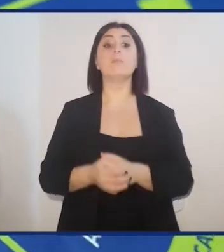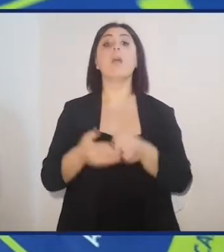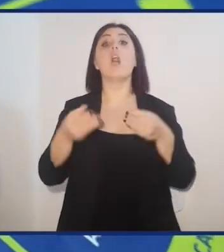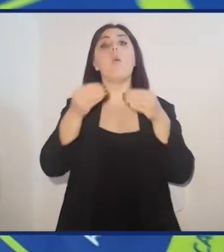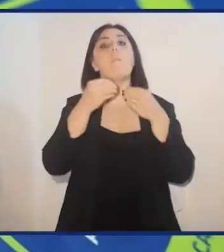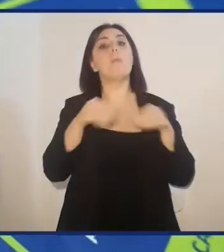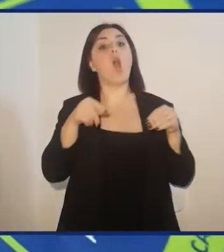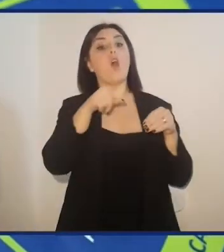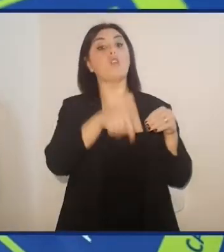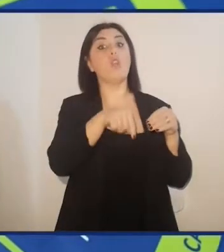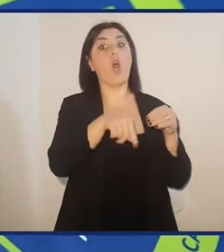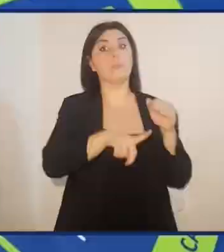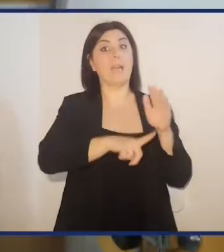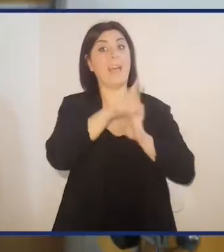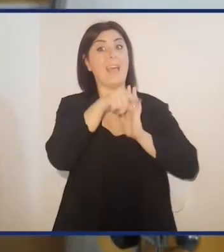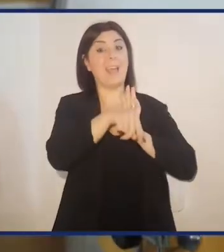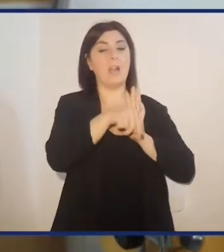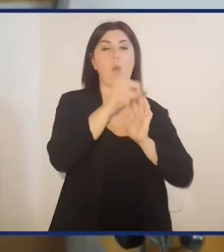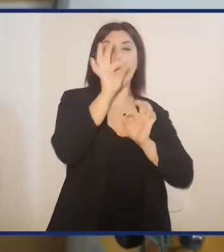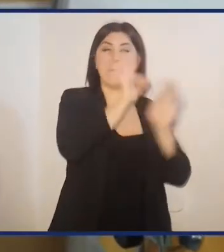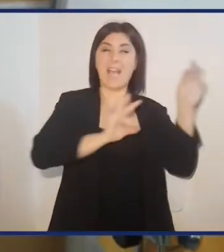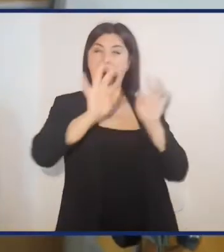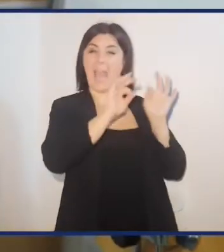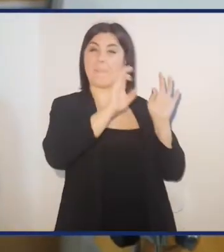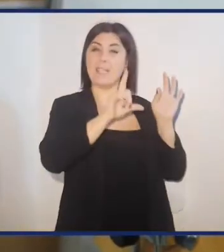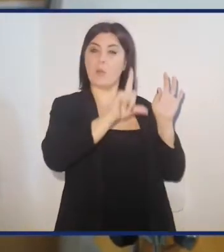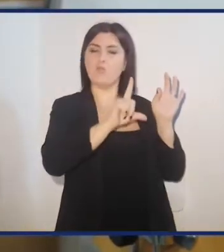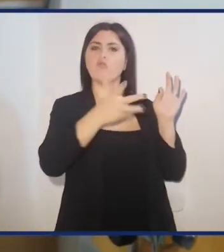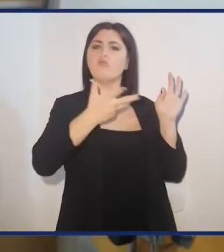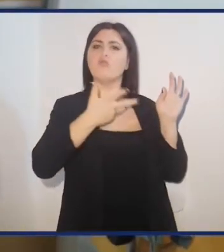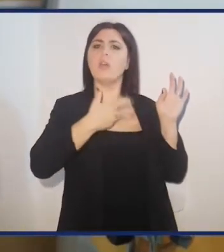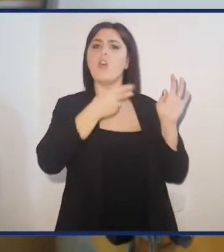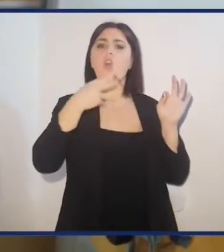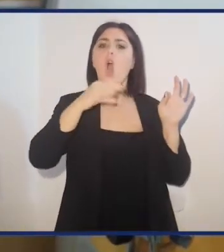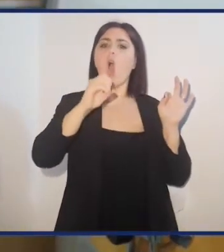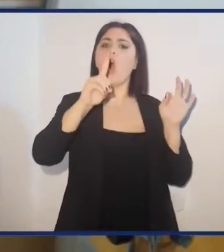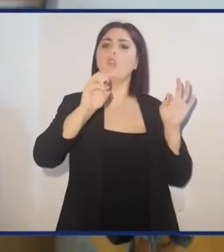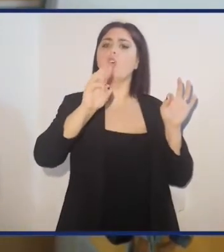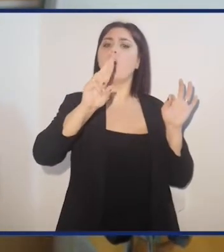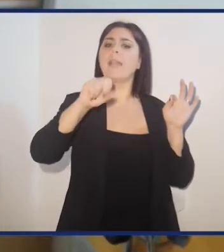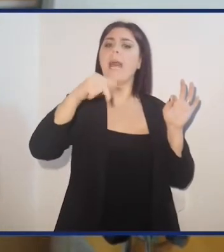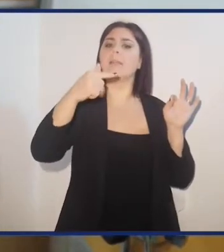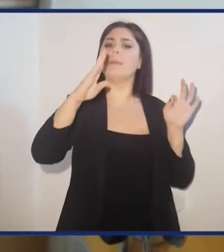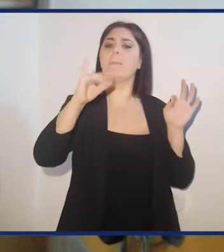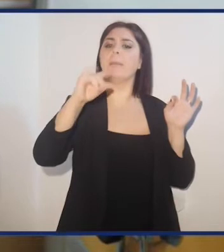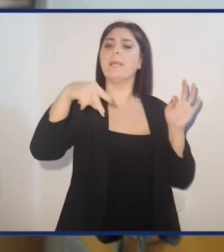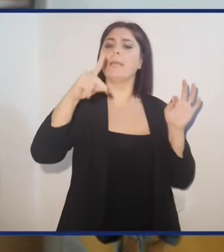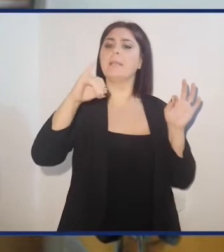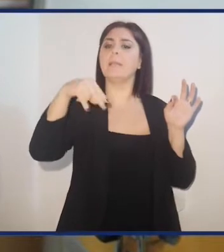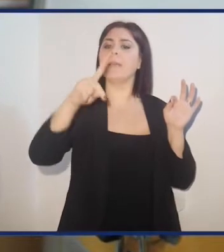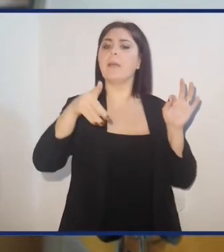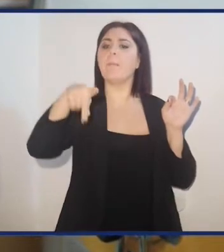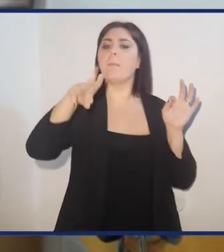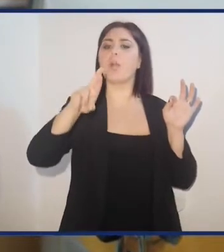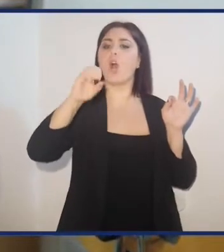Tra i prodotti che possiamo ottenere da Hermes e Lucens troviamo le odoran binding proteins, che sono